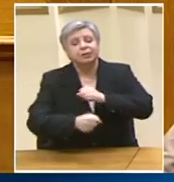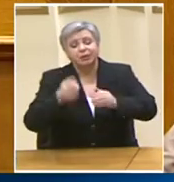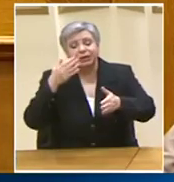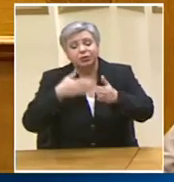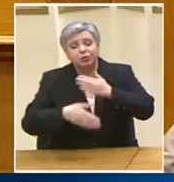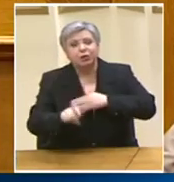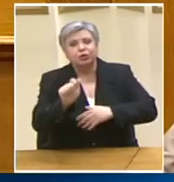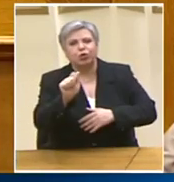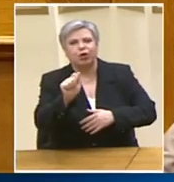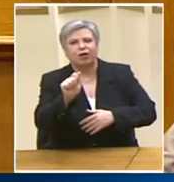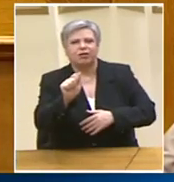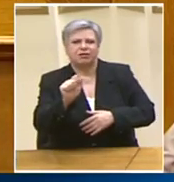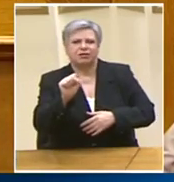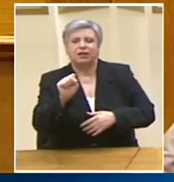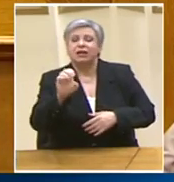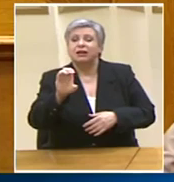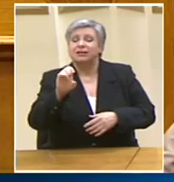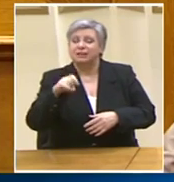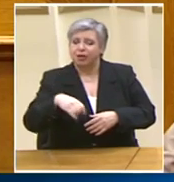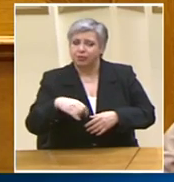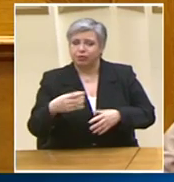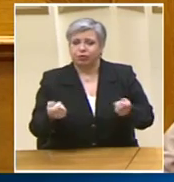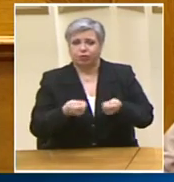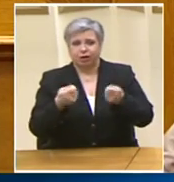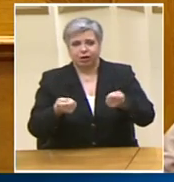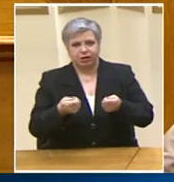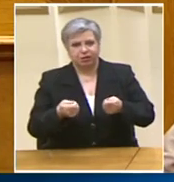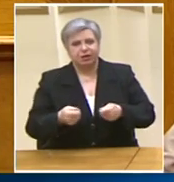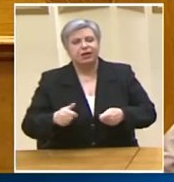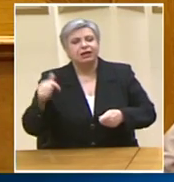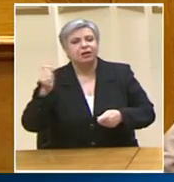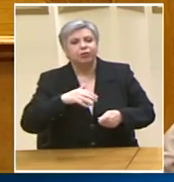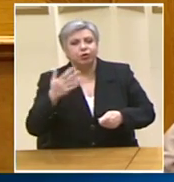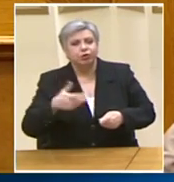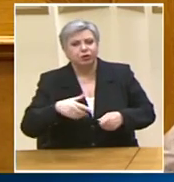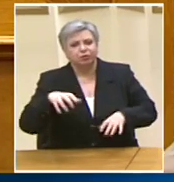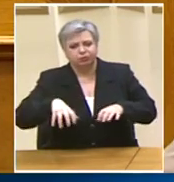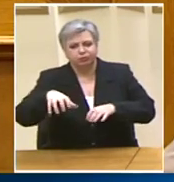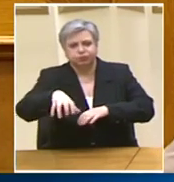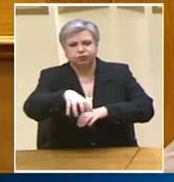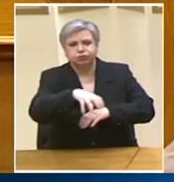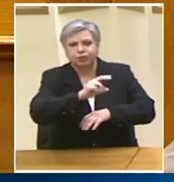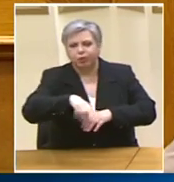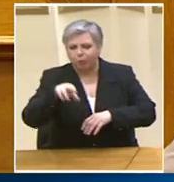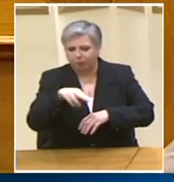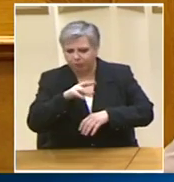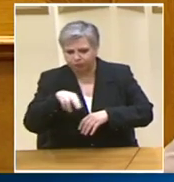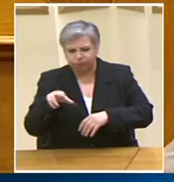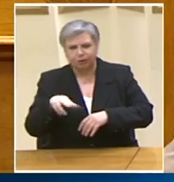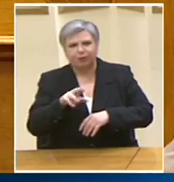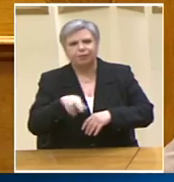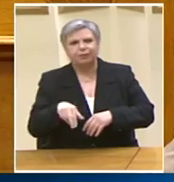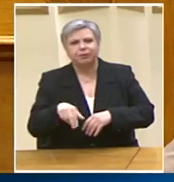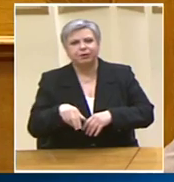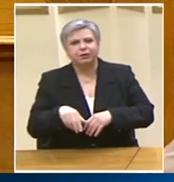ελεγκτικά σώματα Και καταργούν πλήρως τον θεσμό του Γενικού